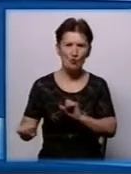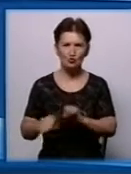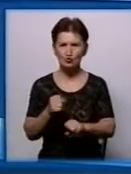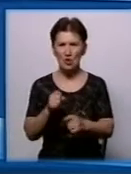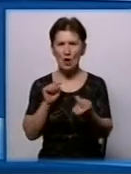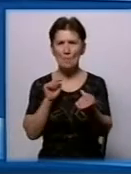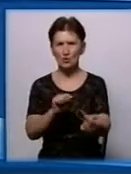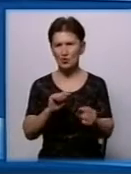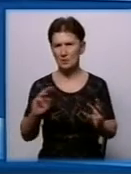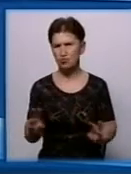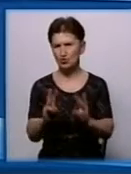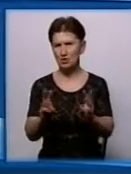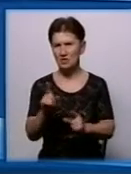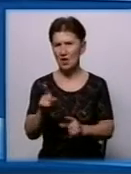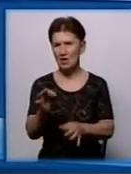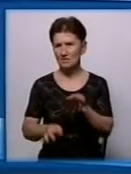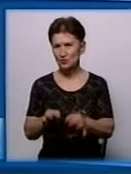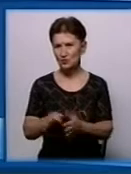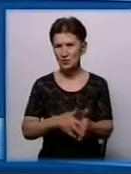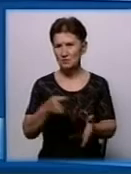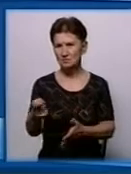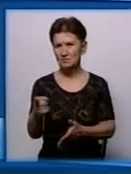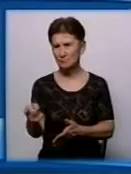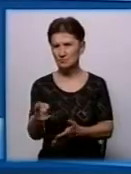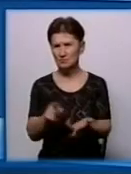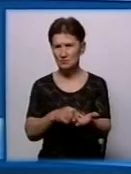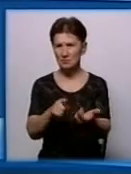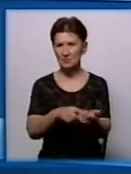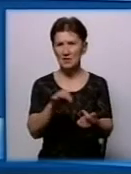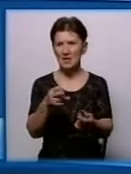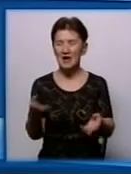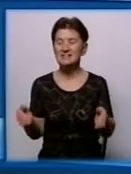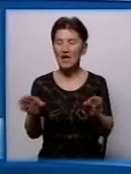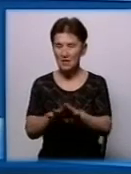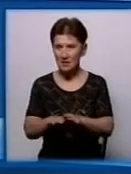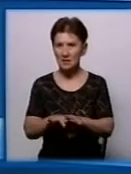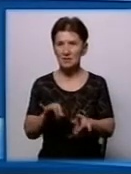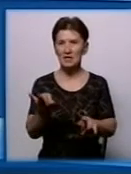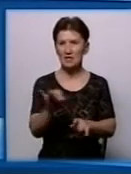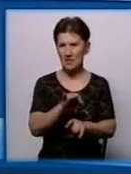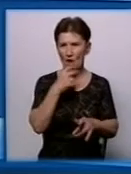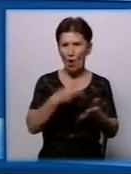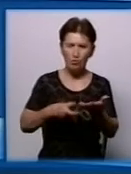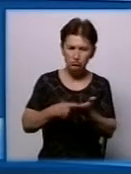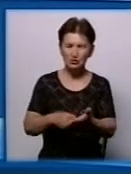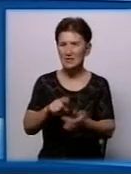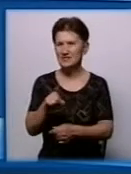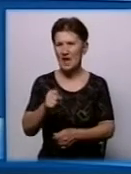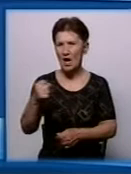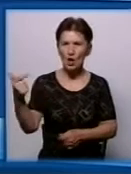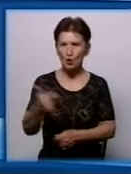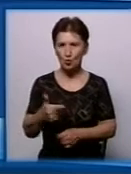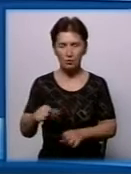області таких позовів вже кілька десятків надзвичайників вимагають закрити і опечатати приватні і комунальні заклади через грубі порушення